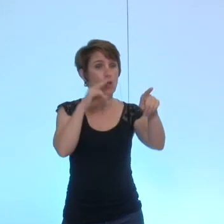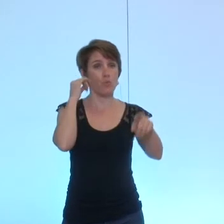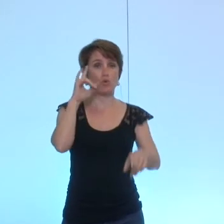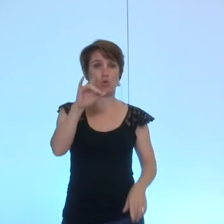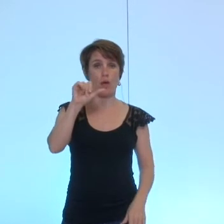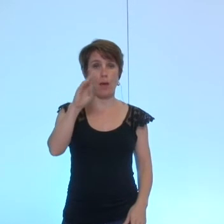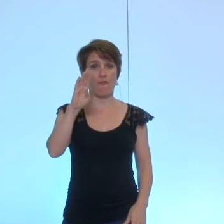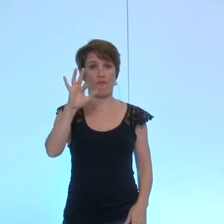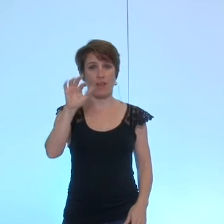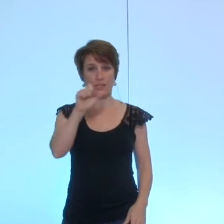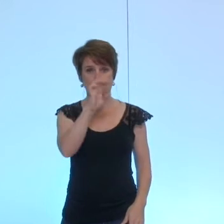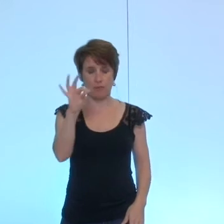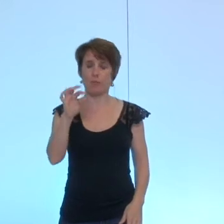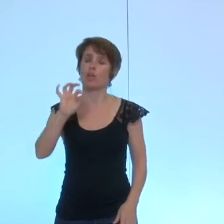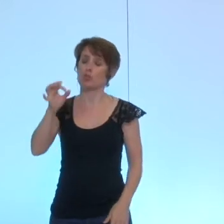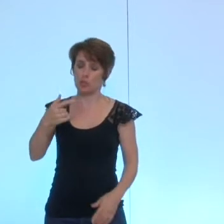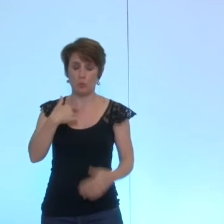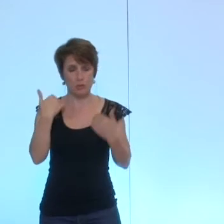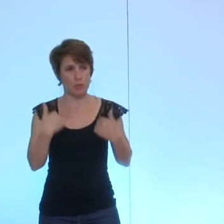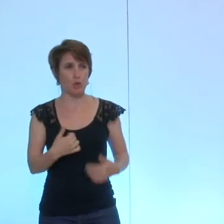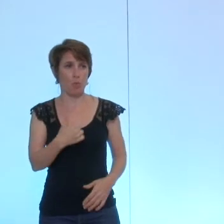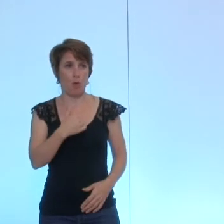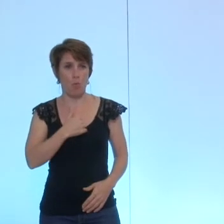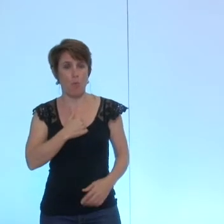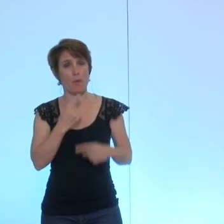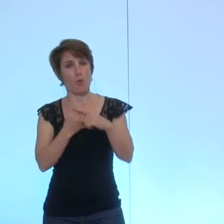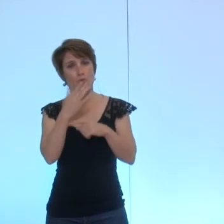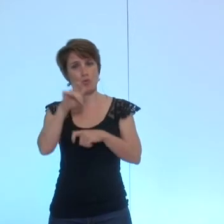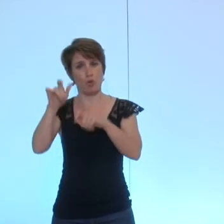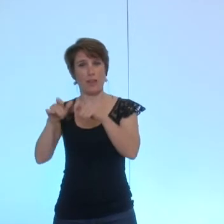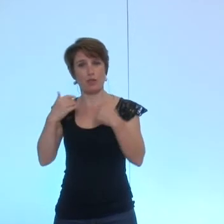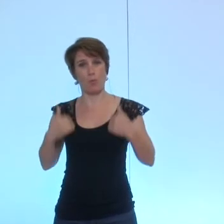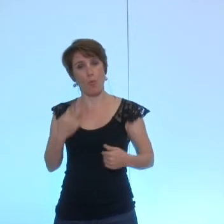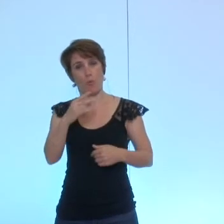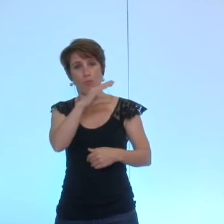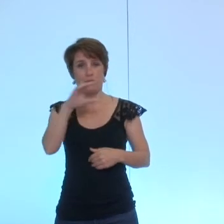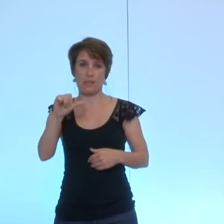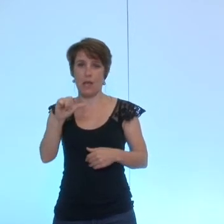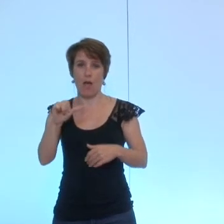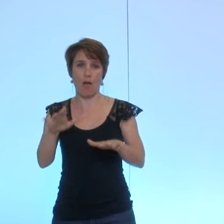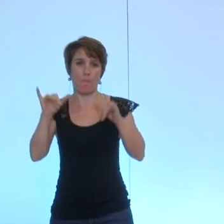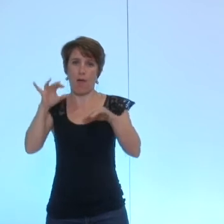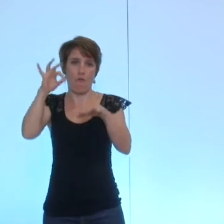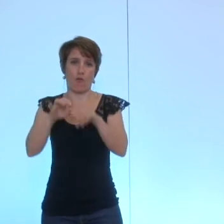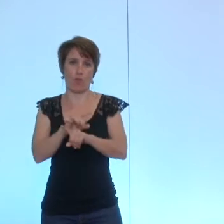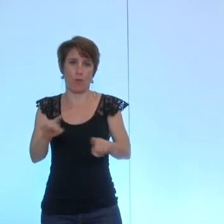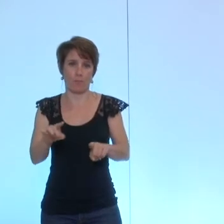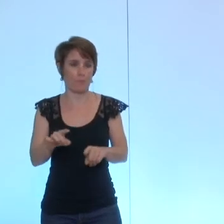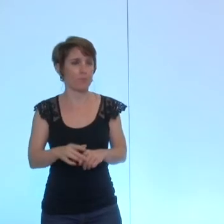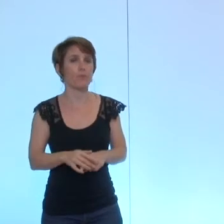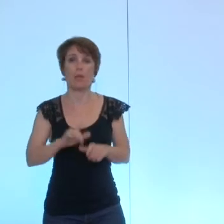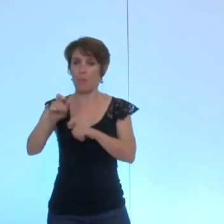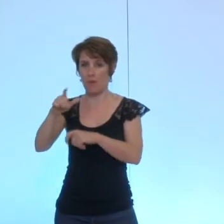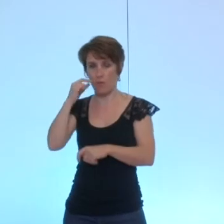ainsi que les autres membres du conseil d'administration ne prendront pas par vote d'accord monsieur Breuil